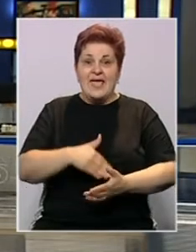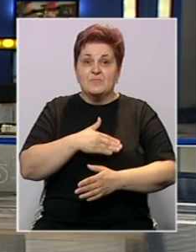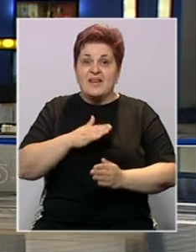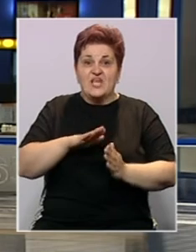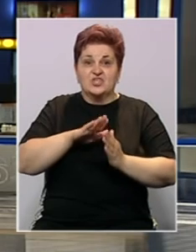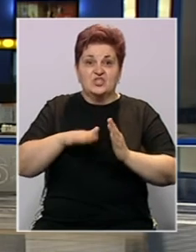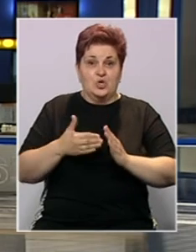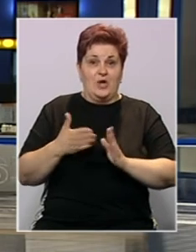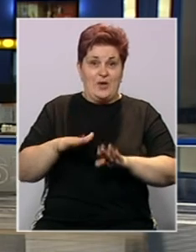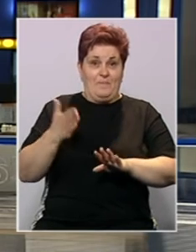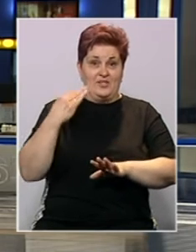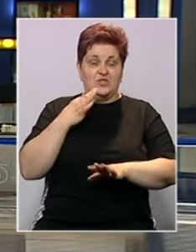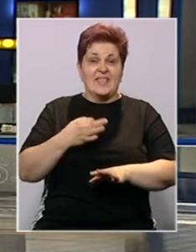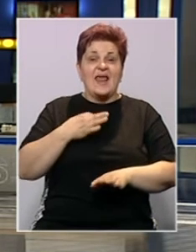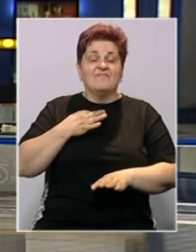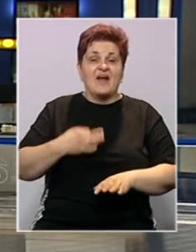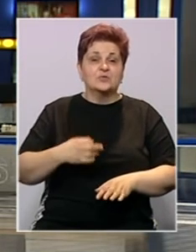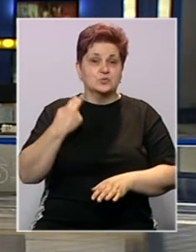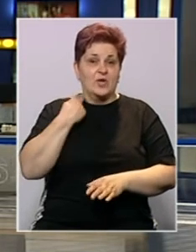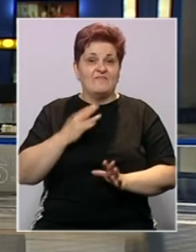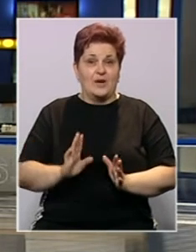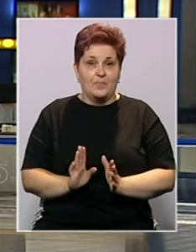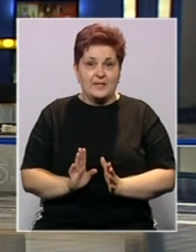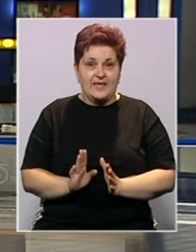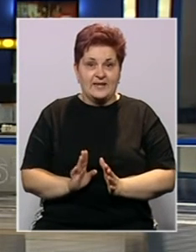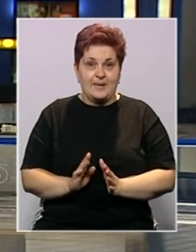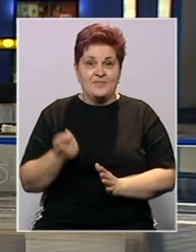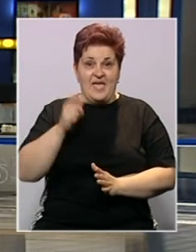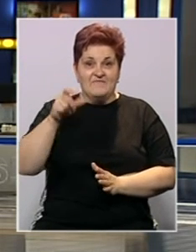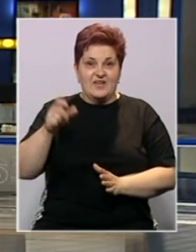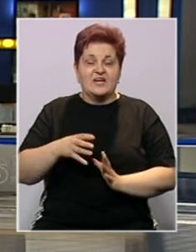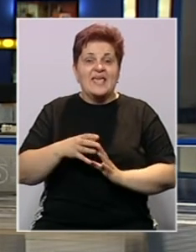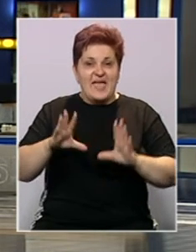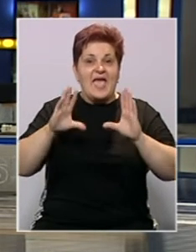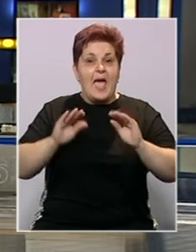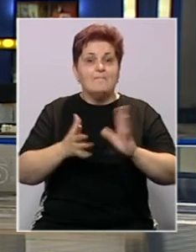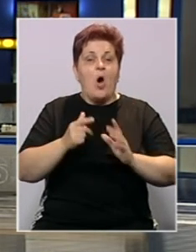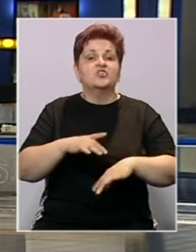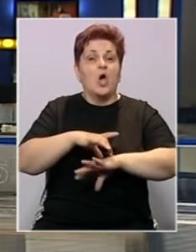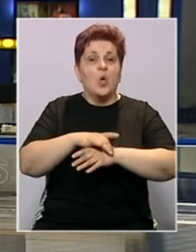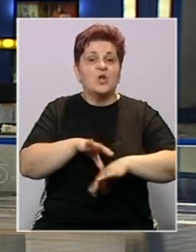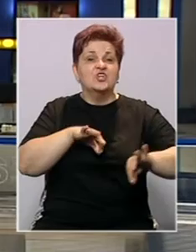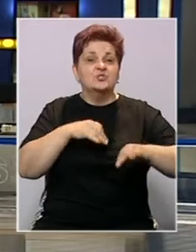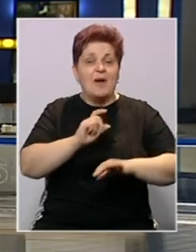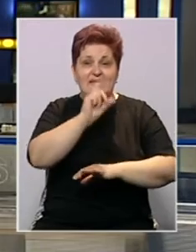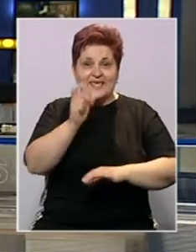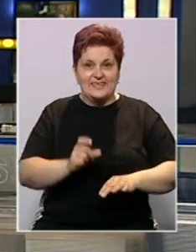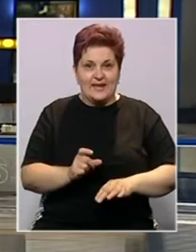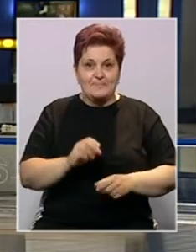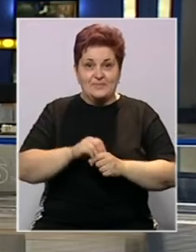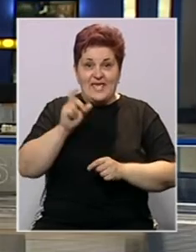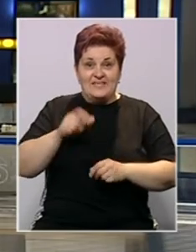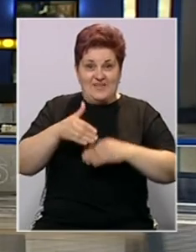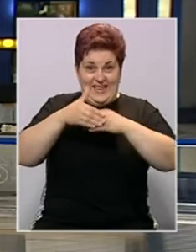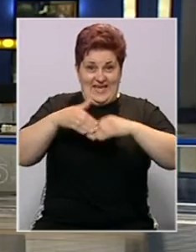Temperature su nešto niže nego prethodnih dana u Francuskoj i Velikoj Britaniji, a vatrogasci i dalje gase požare u Grčkoj, Španiji i Italiji.